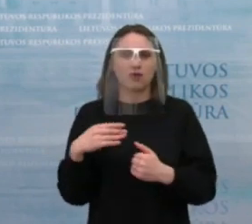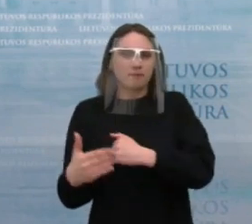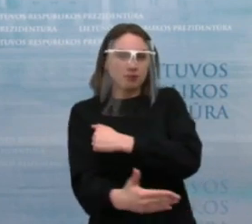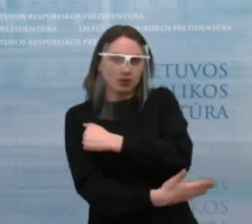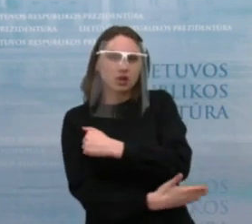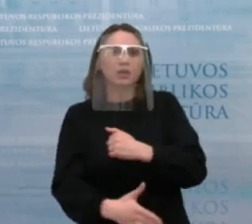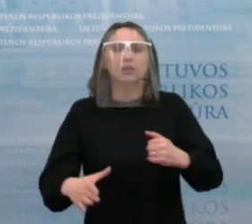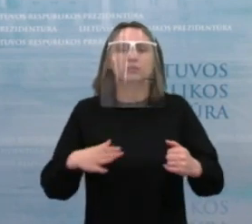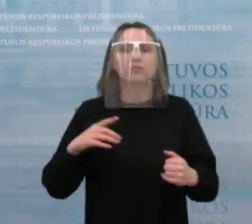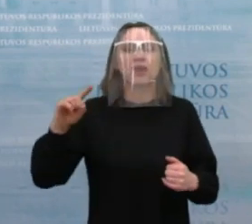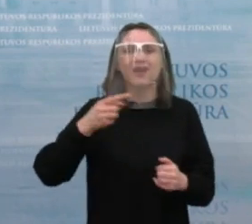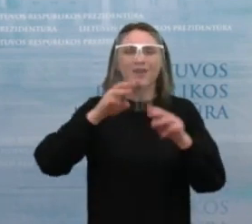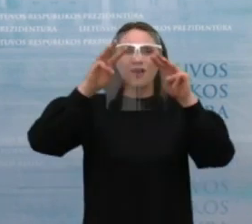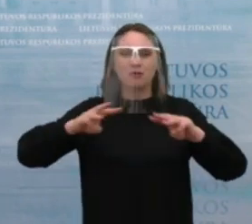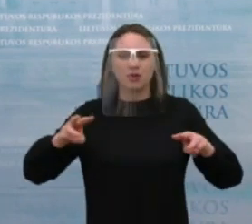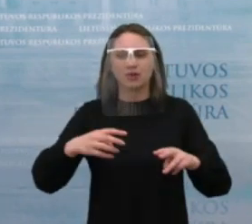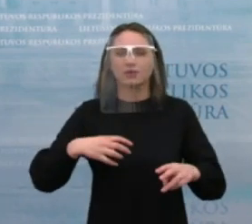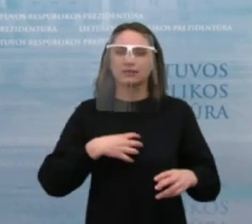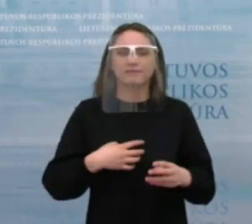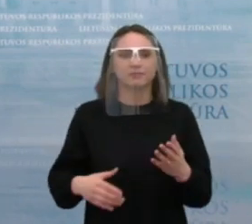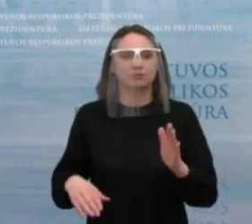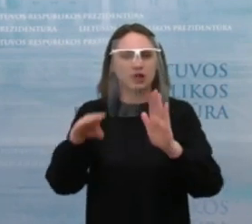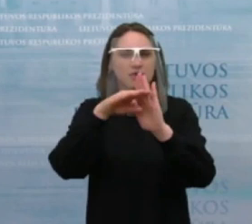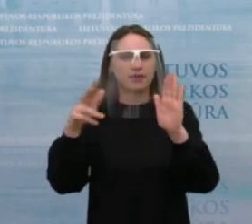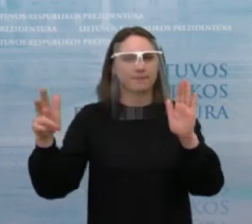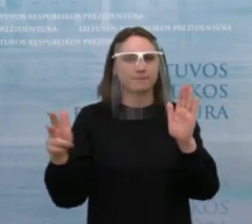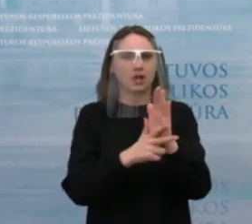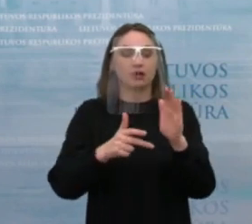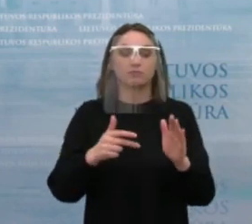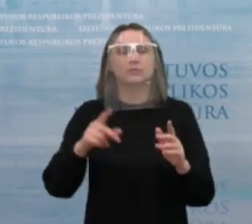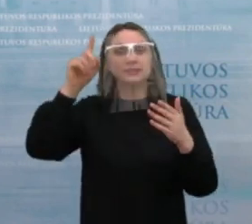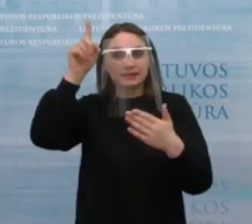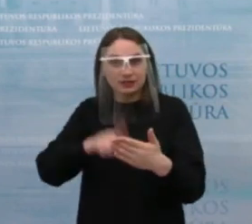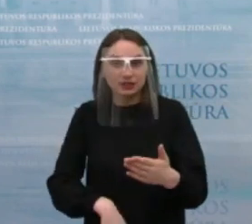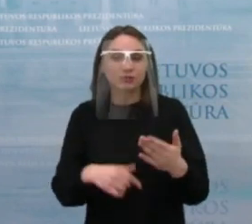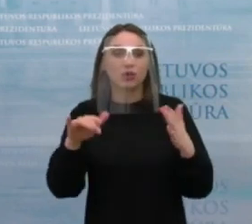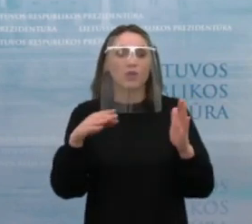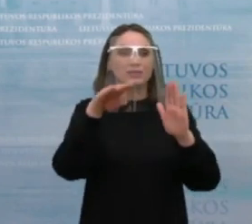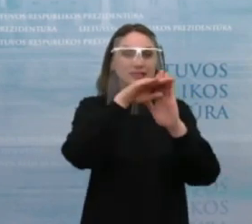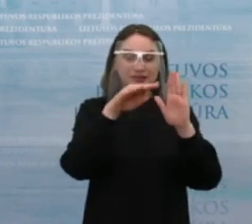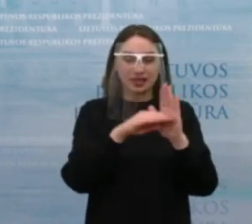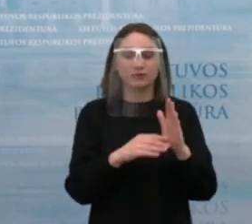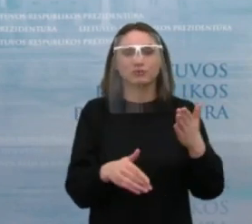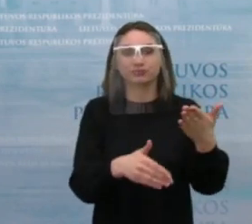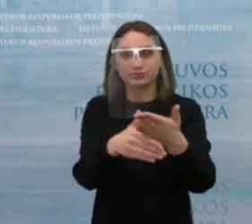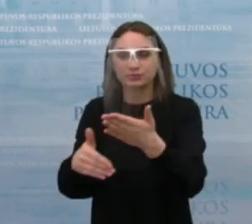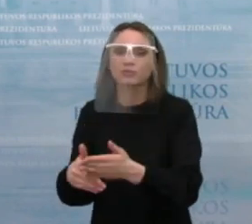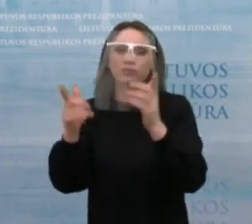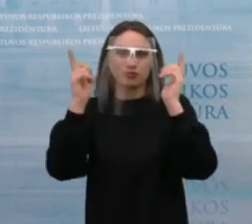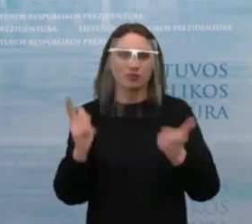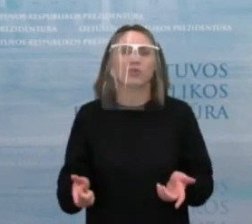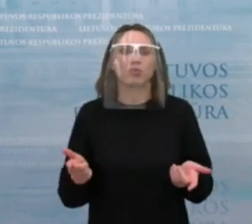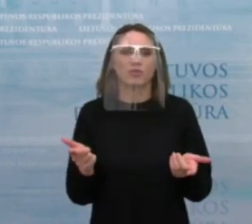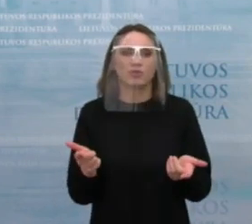patvirtinta ekonomikos ministerijos, yra labai svarbi. Todėl manome, kad tos priemonės, kurios yra taikomos, tikrai padeda kovoti su